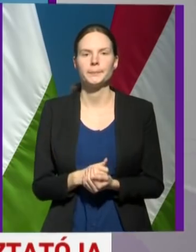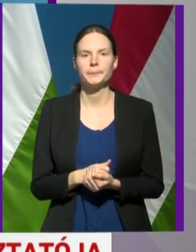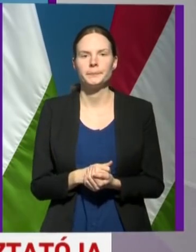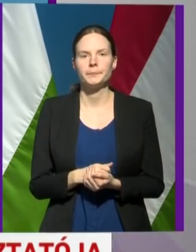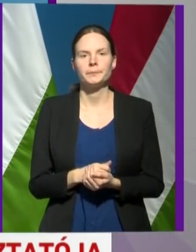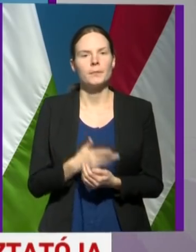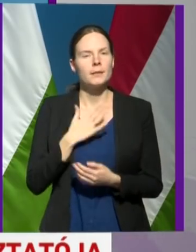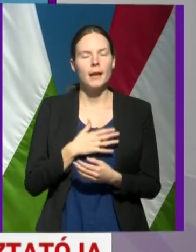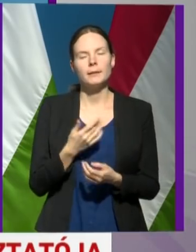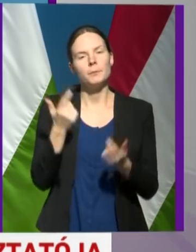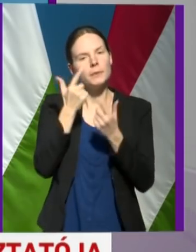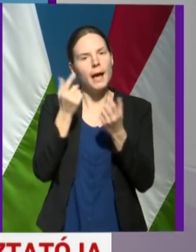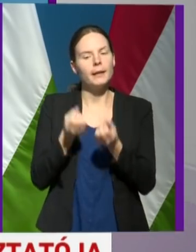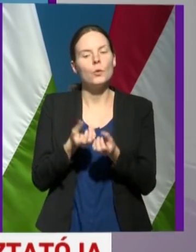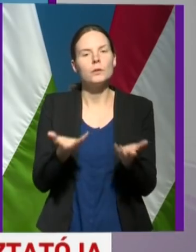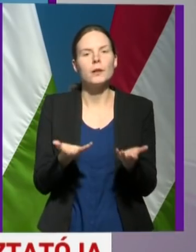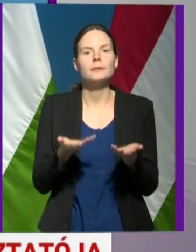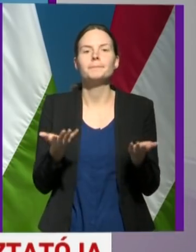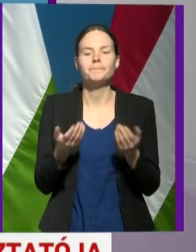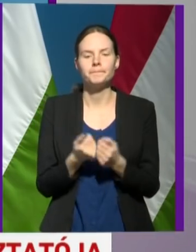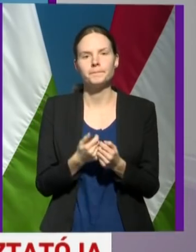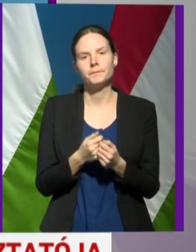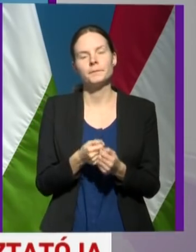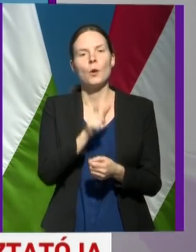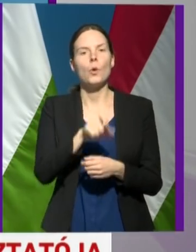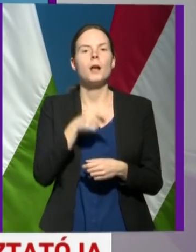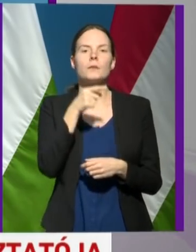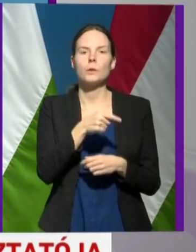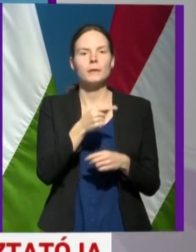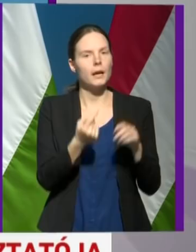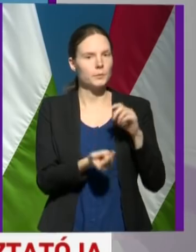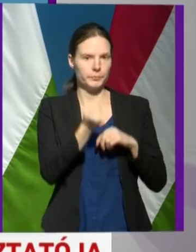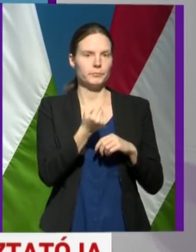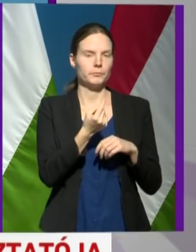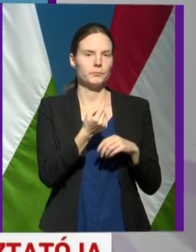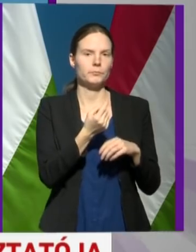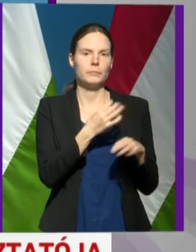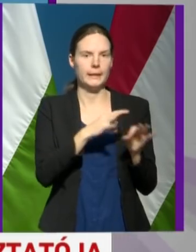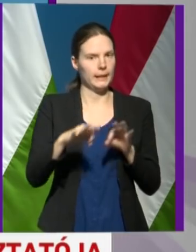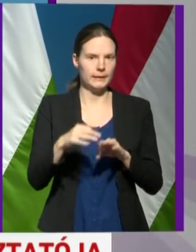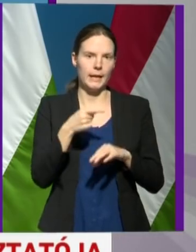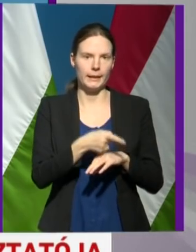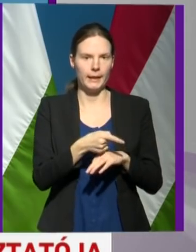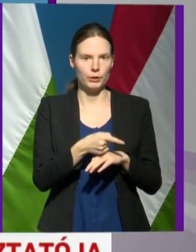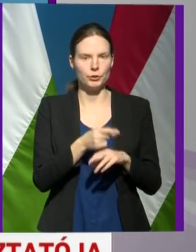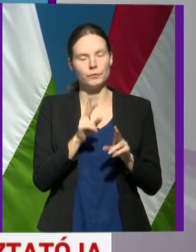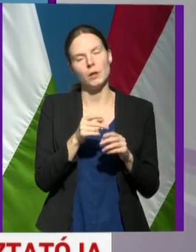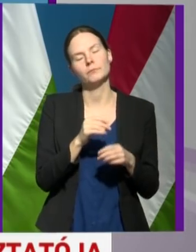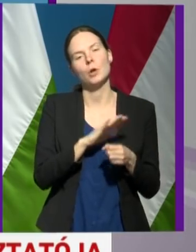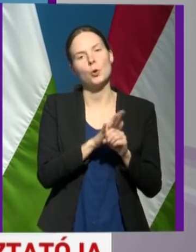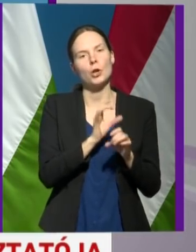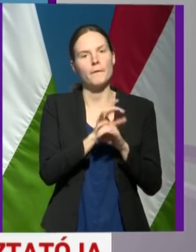Szeretném tájékoztatni önöket arról, hogy Olaszország rendküli intézkedéseket vezetett be a koronavírus